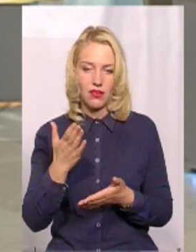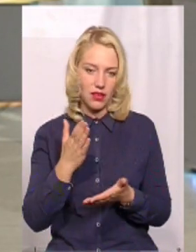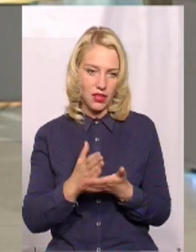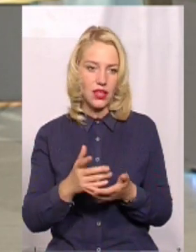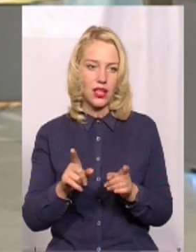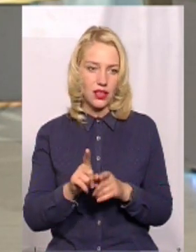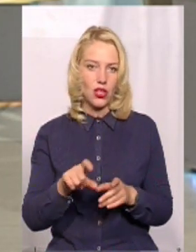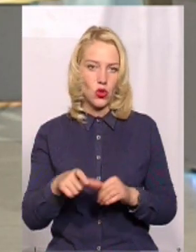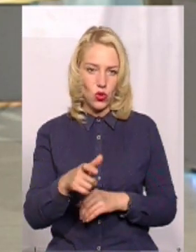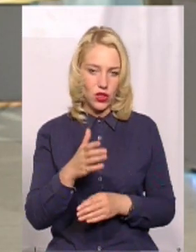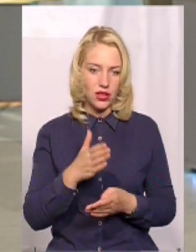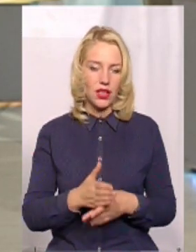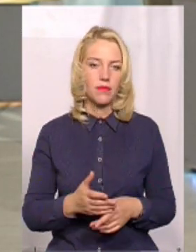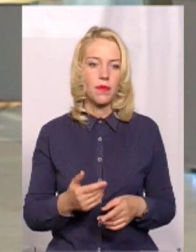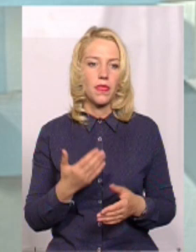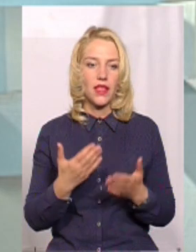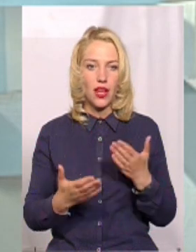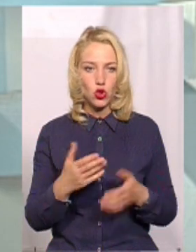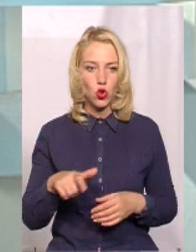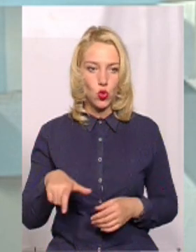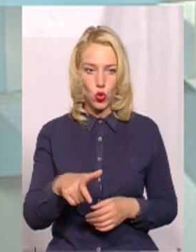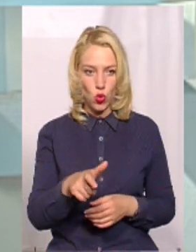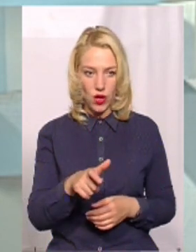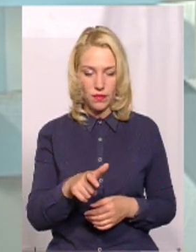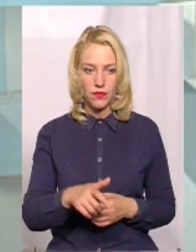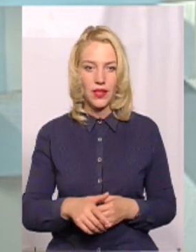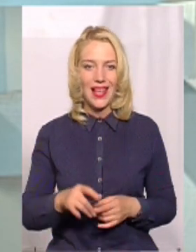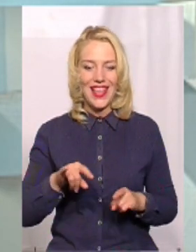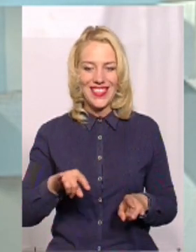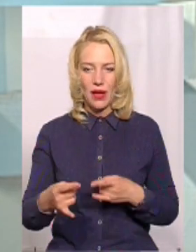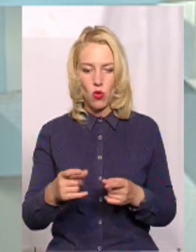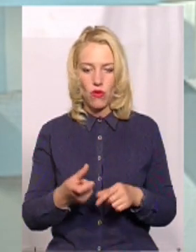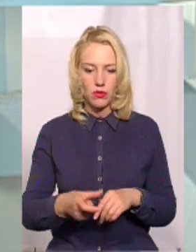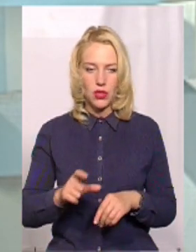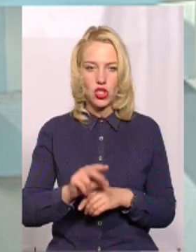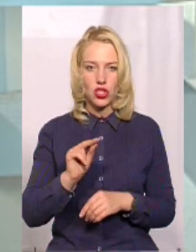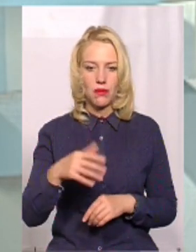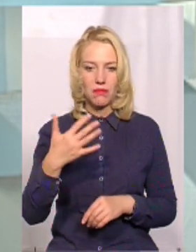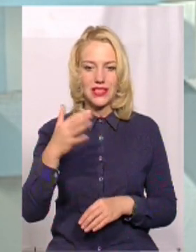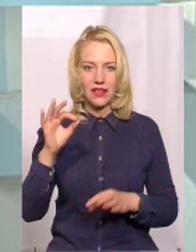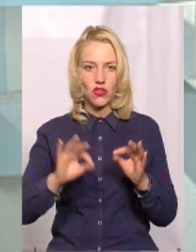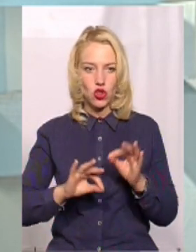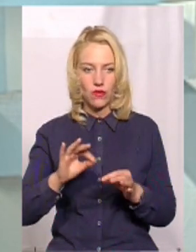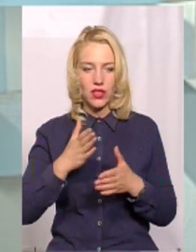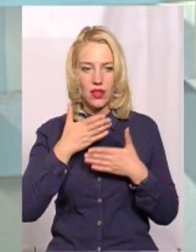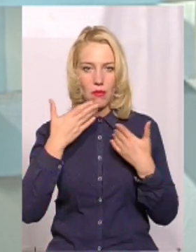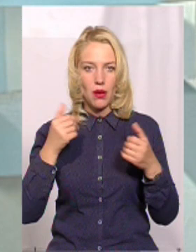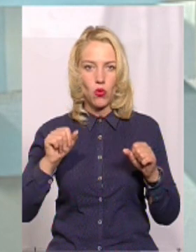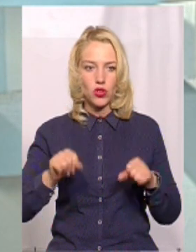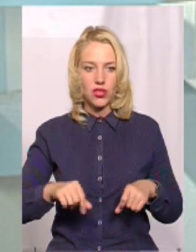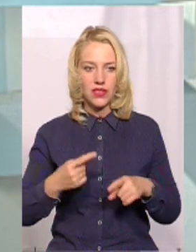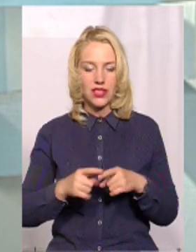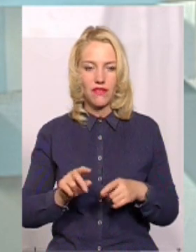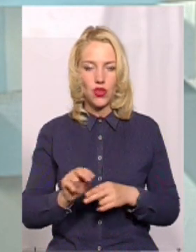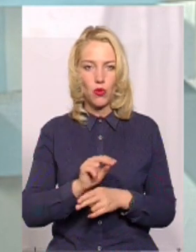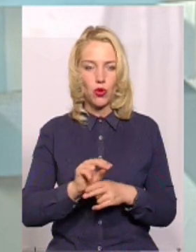дороги, якщо вже... А навпаки? Дорога, якщо дорога, значить, ямковість перевищує більше 50% і немає можливості